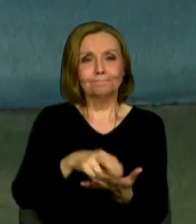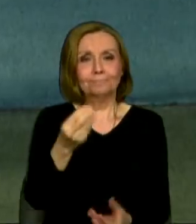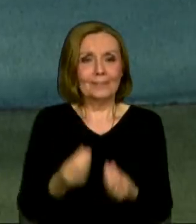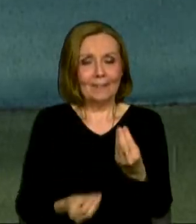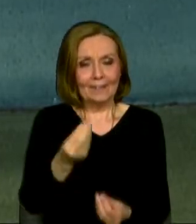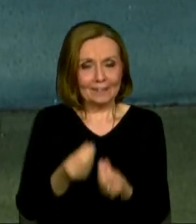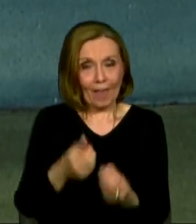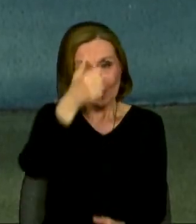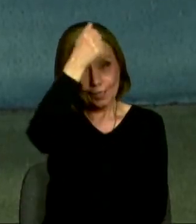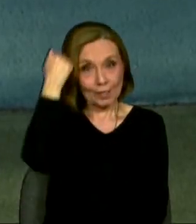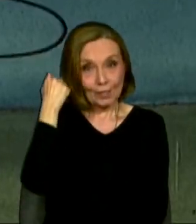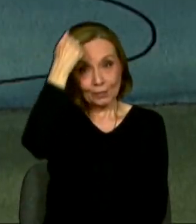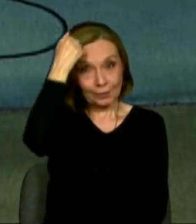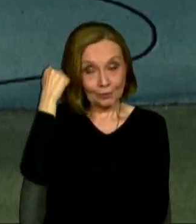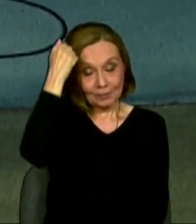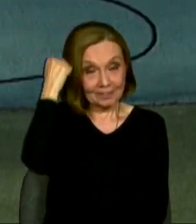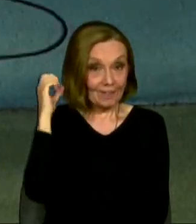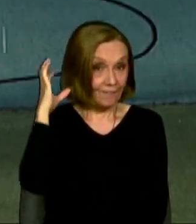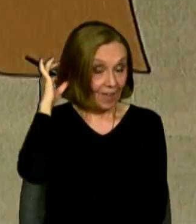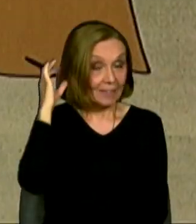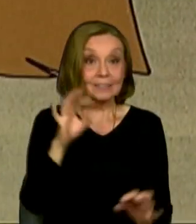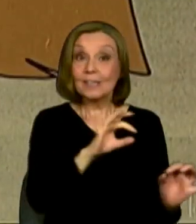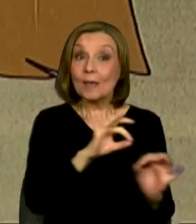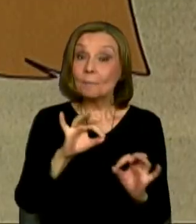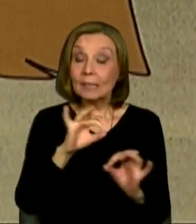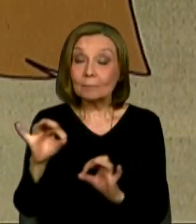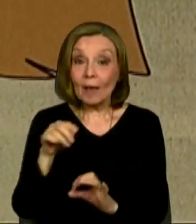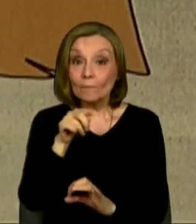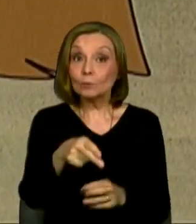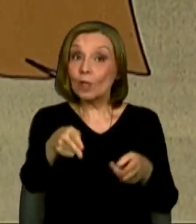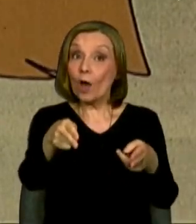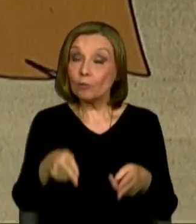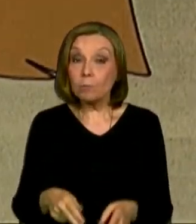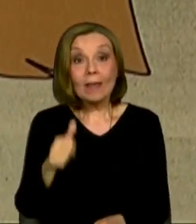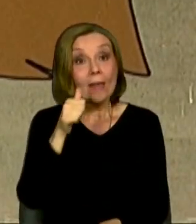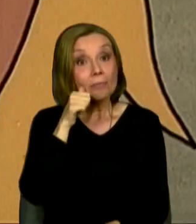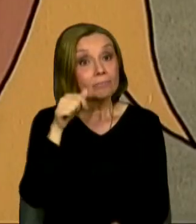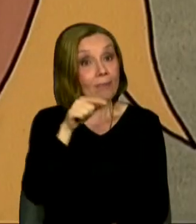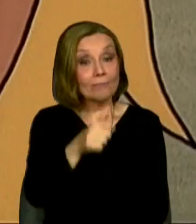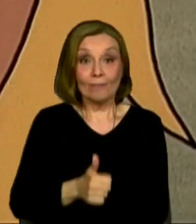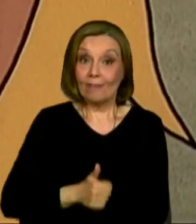vlasy, chystajem sa do postielok Lebo deň je pre ľudí a nie pre vodníkov